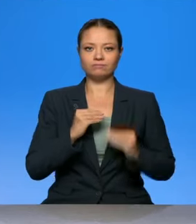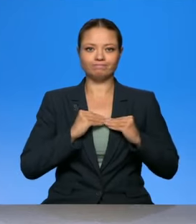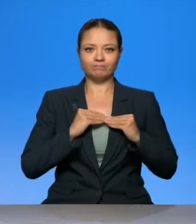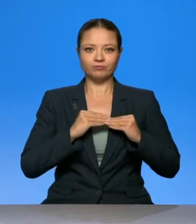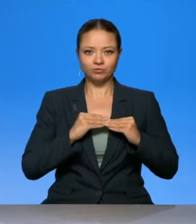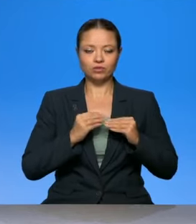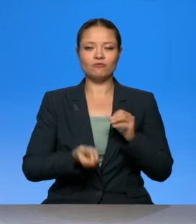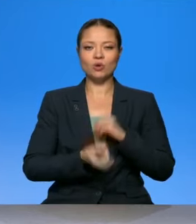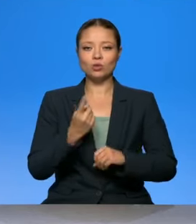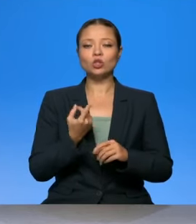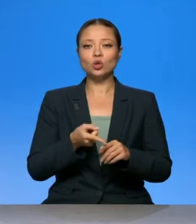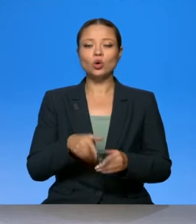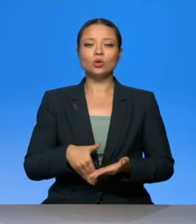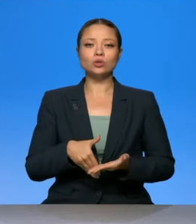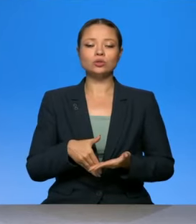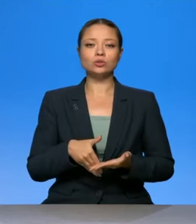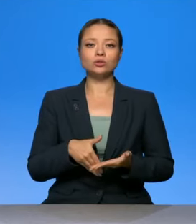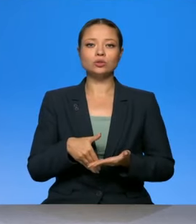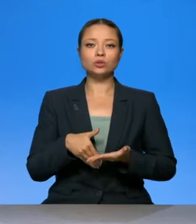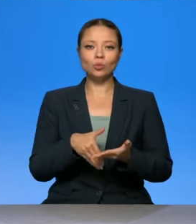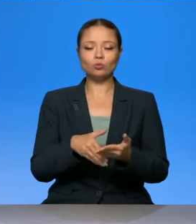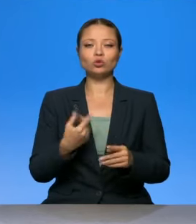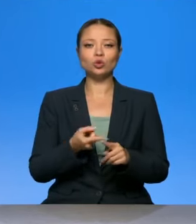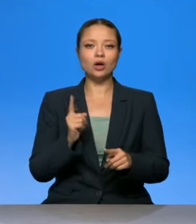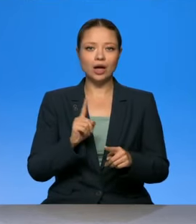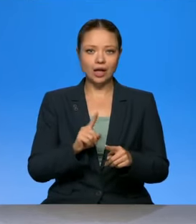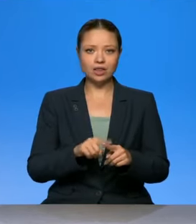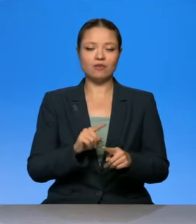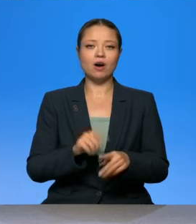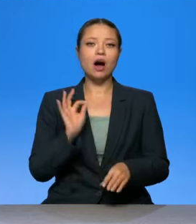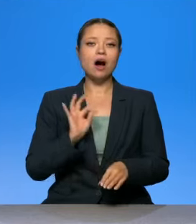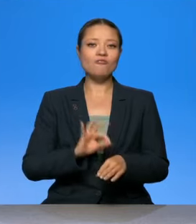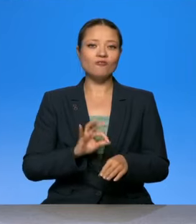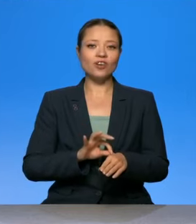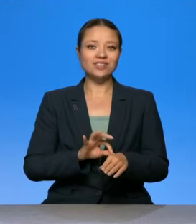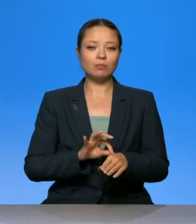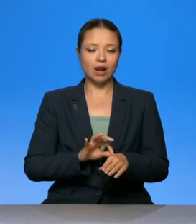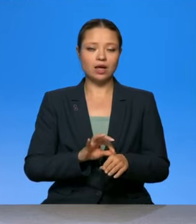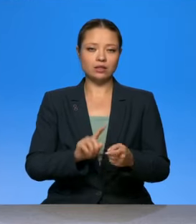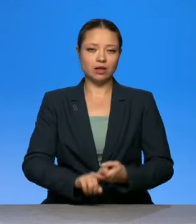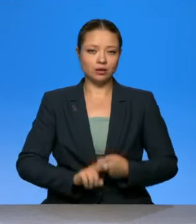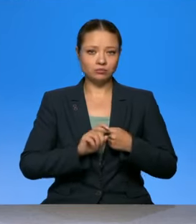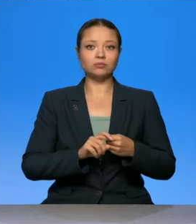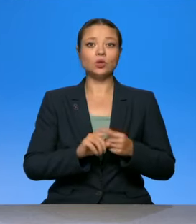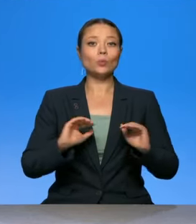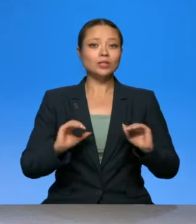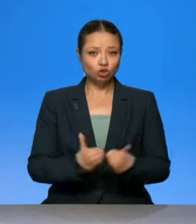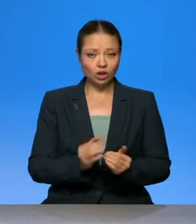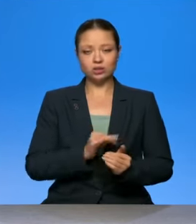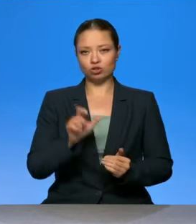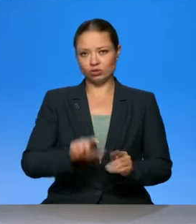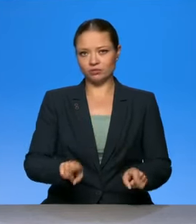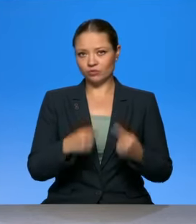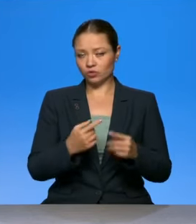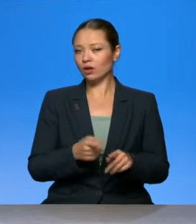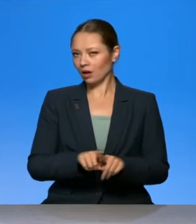благодаря этой субстанции идет регрессия, воспаление, и человек приходит себе в норме. Это есть такие доказатели. плата за